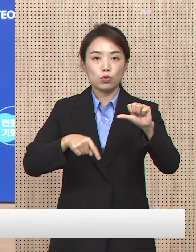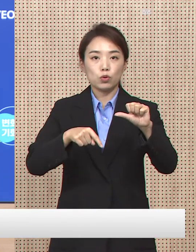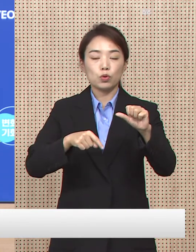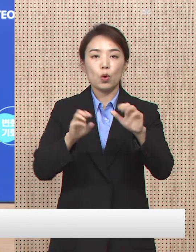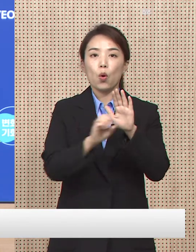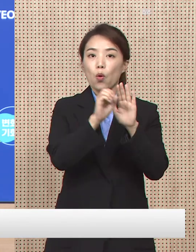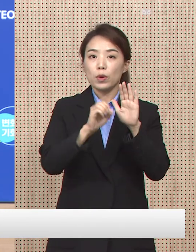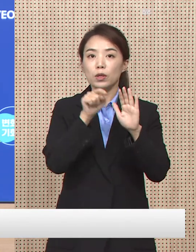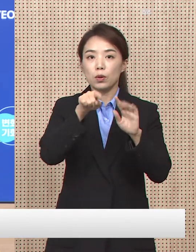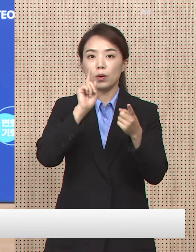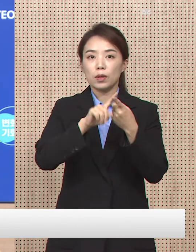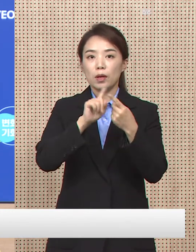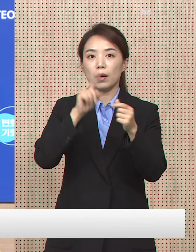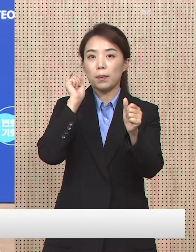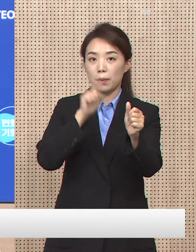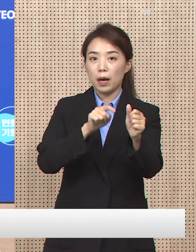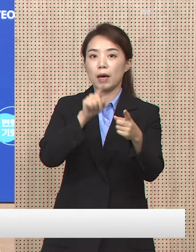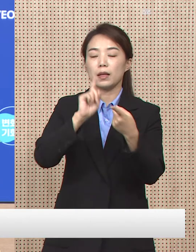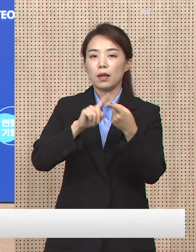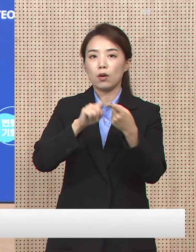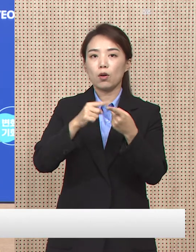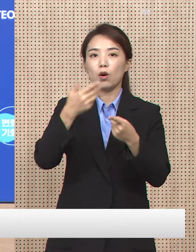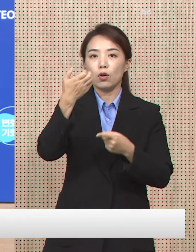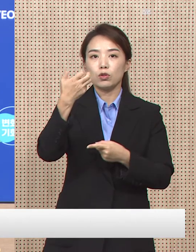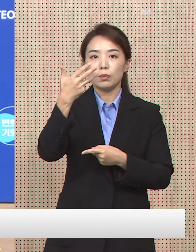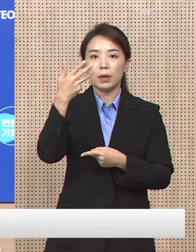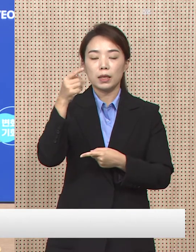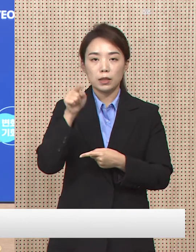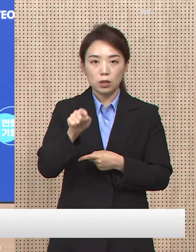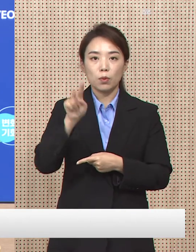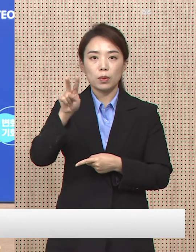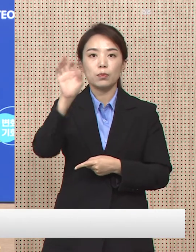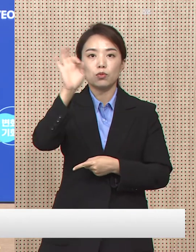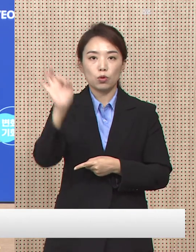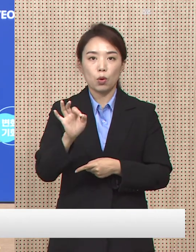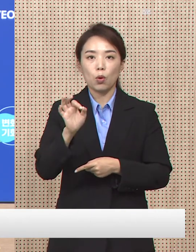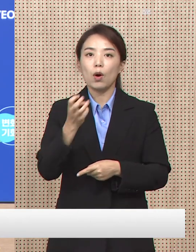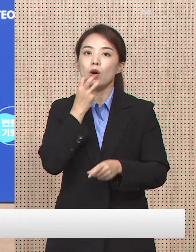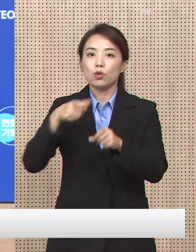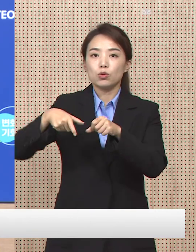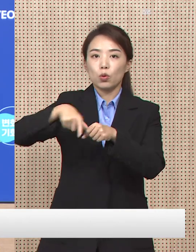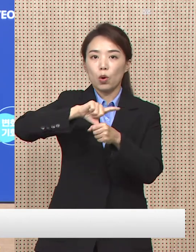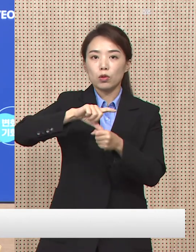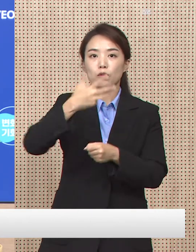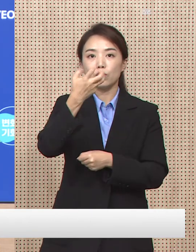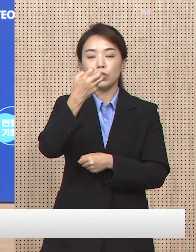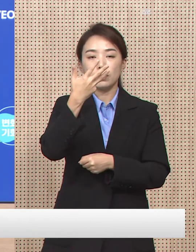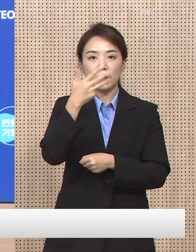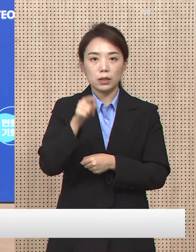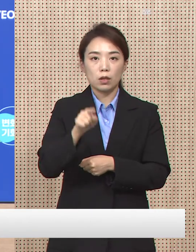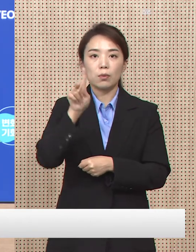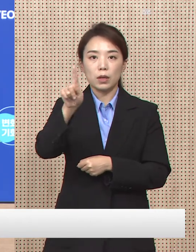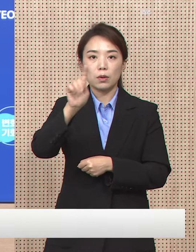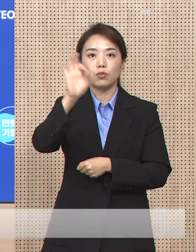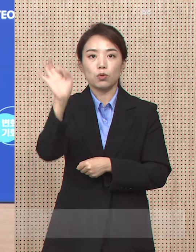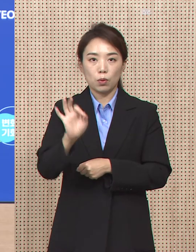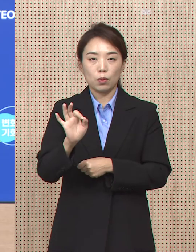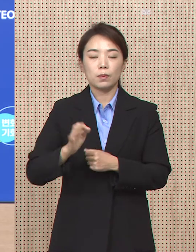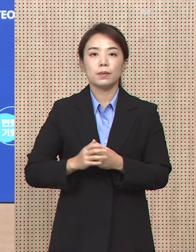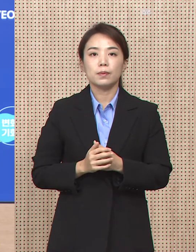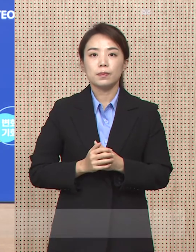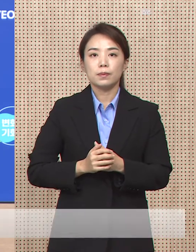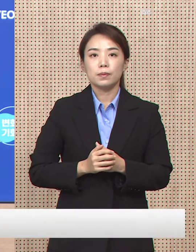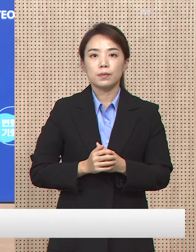BAO형 밴이 검출률은 전국이 98.2%, 수도권은 99.1%로 전체가 BAO형입니다.